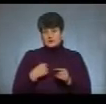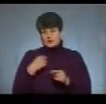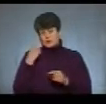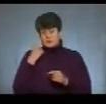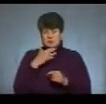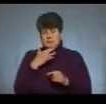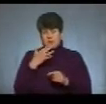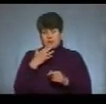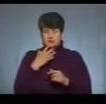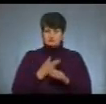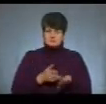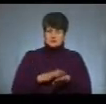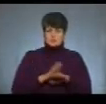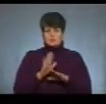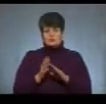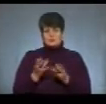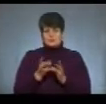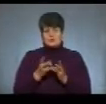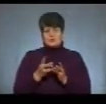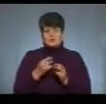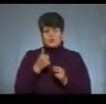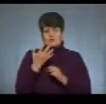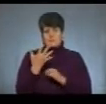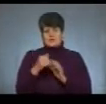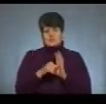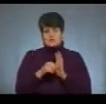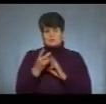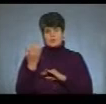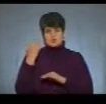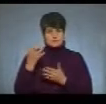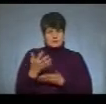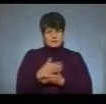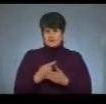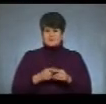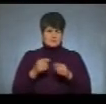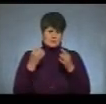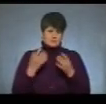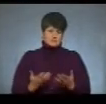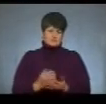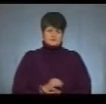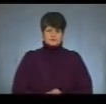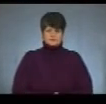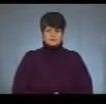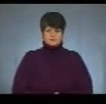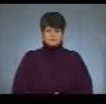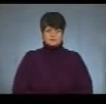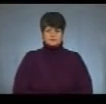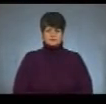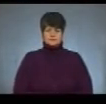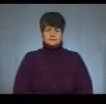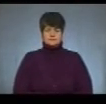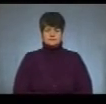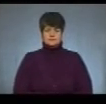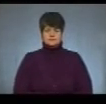і такі складні матеріали, яких потрібно було років з 5-6 тому здавати на тестацію. А це набагато простіше. Анжела Шова, Оксана